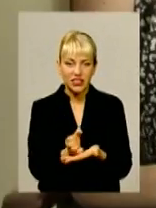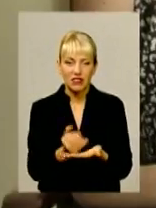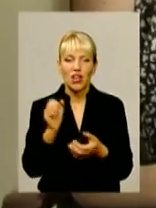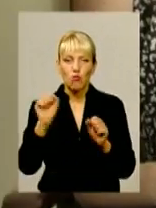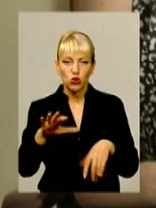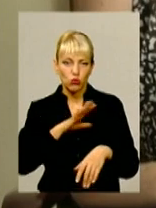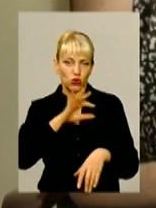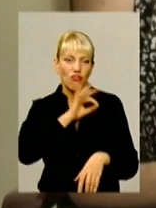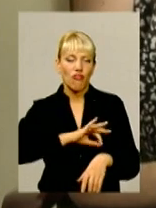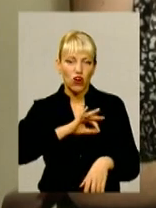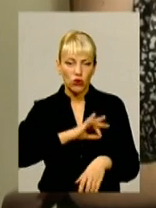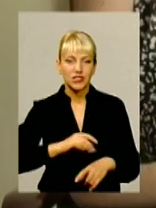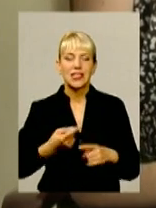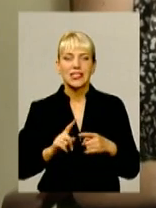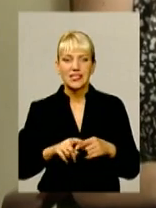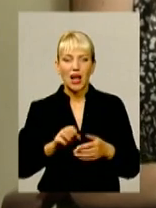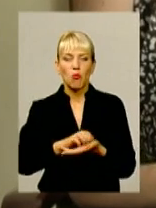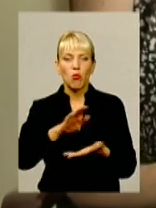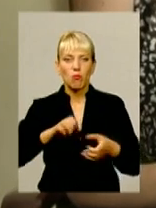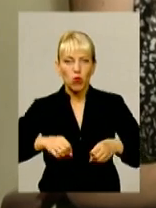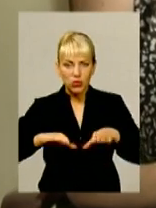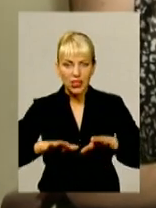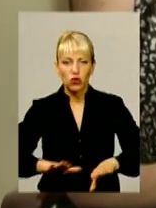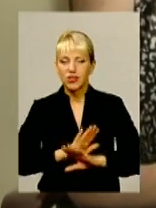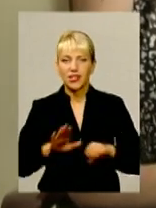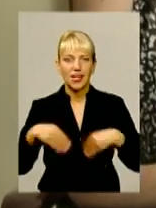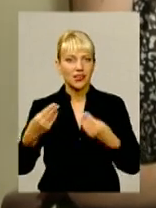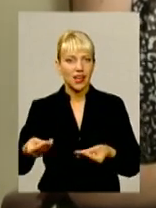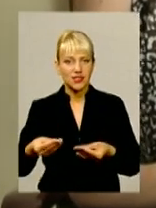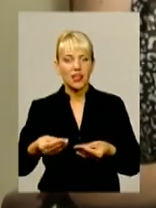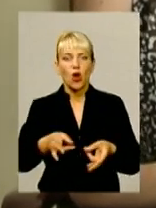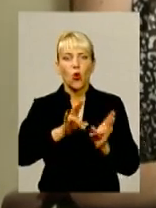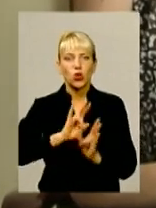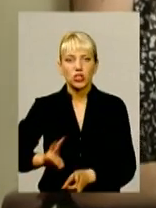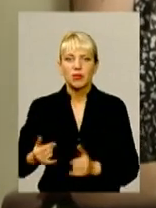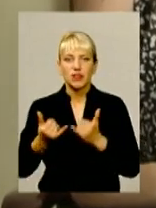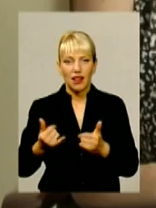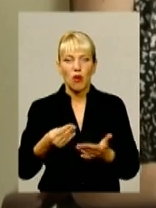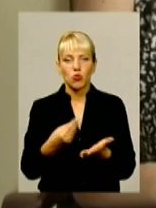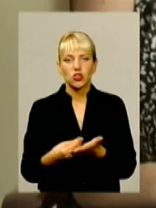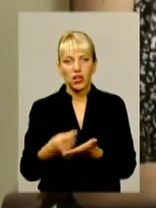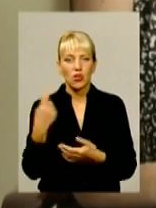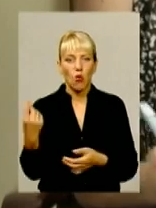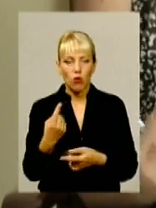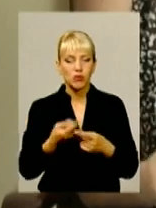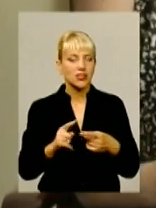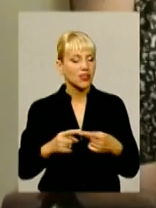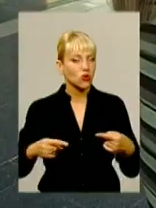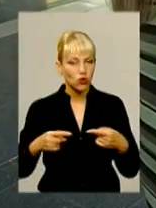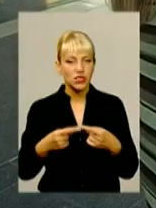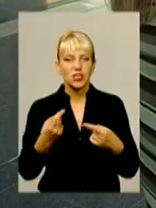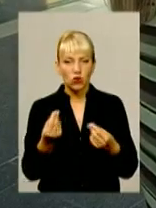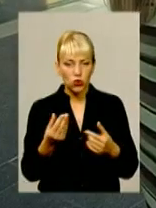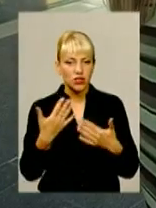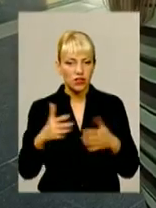То, що дана постанова не надасть ущербу бюджету, це однозначно, це будуть розподілені кошти, які вже залучені.